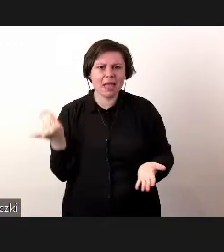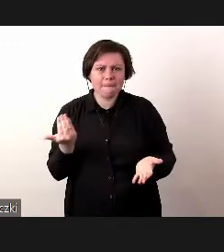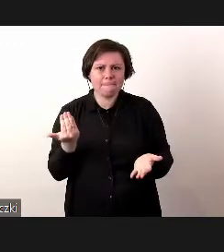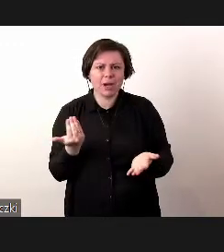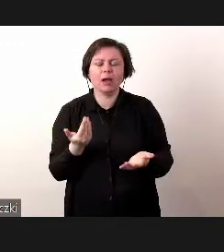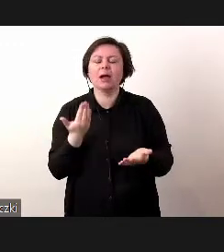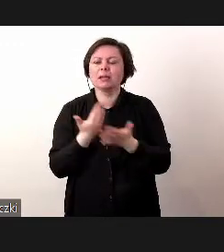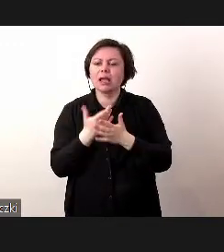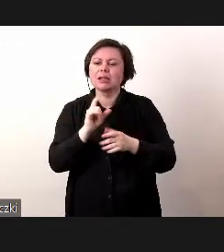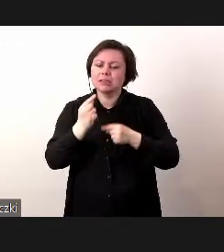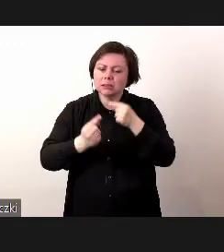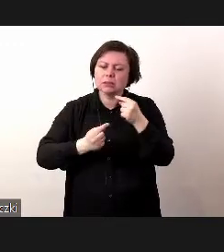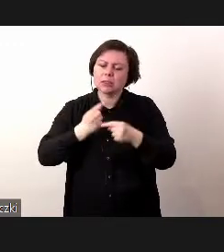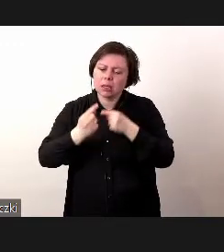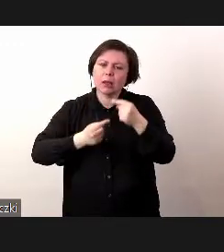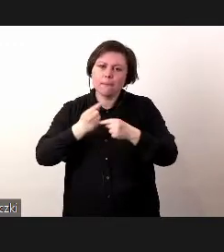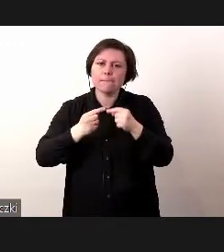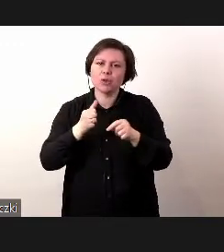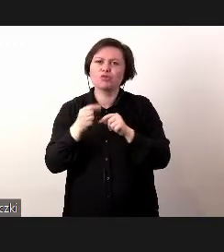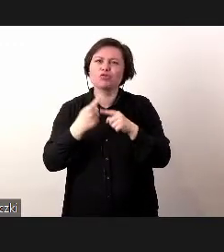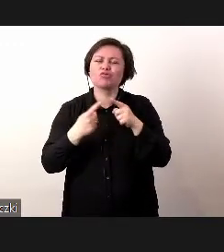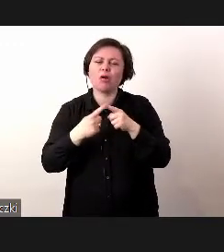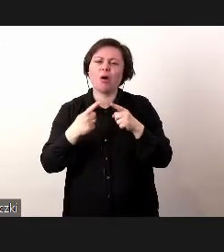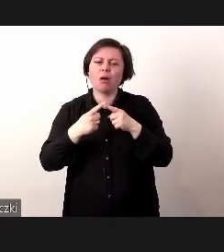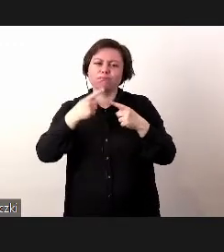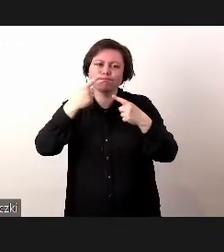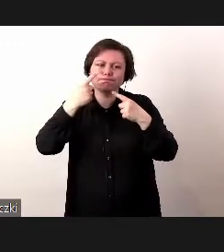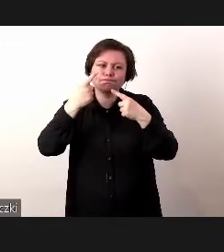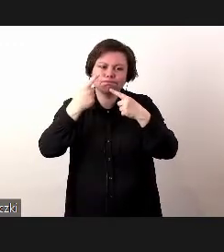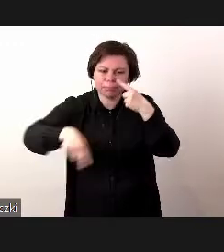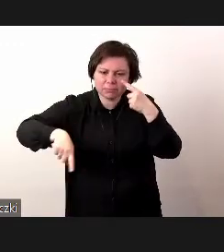więc taki cały proces troszeczkę też szczerze mówiąc